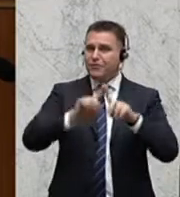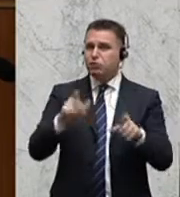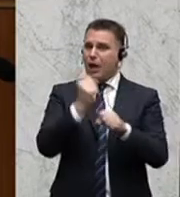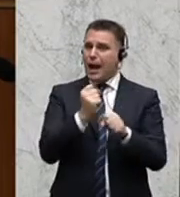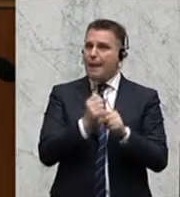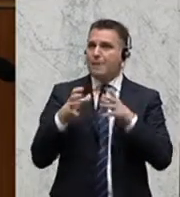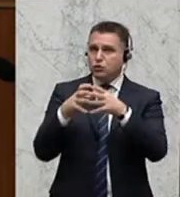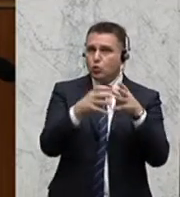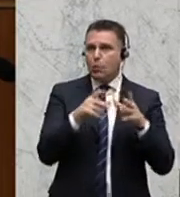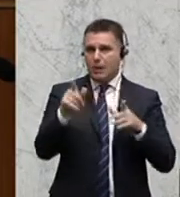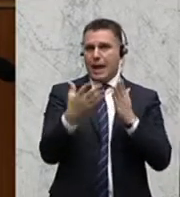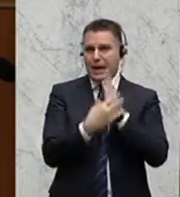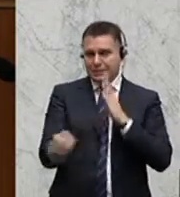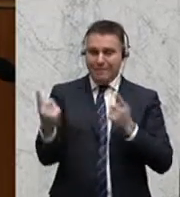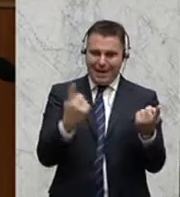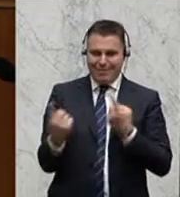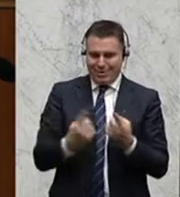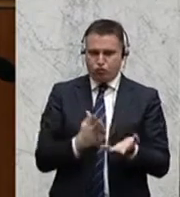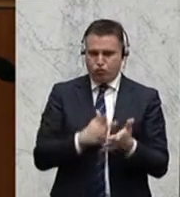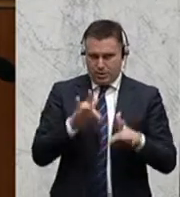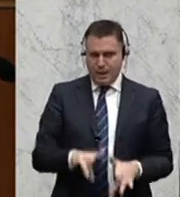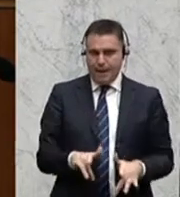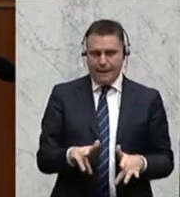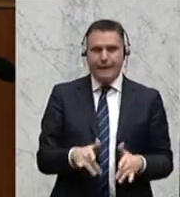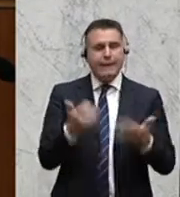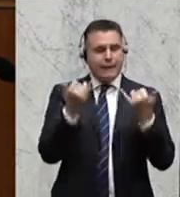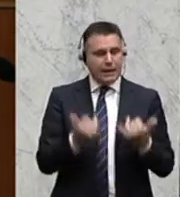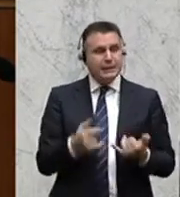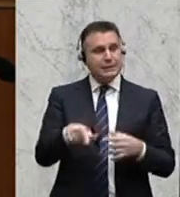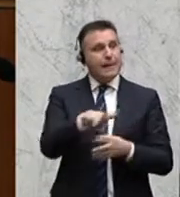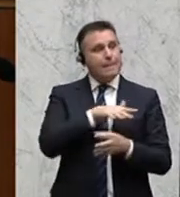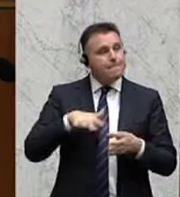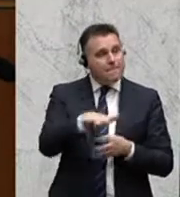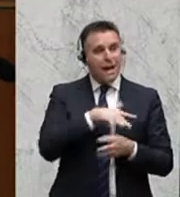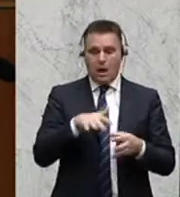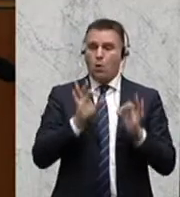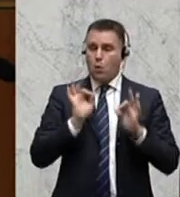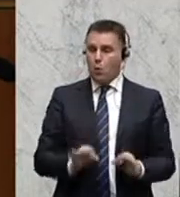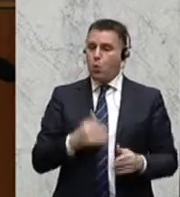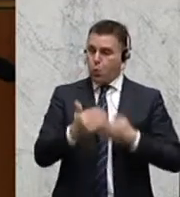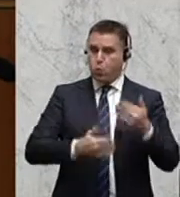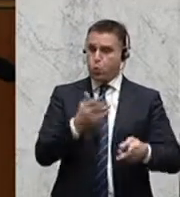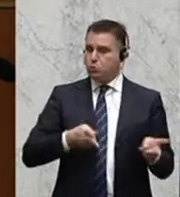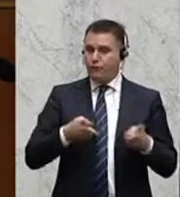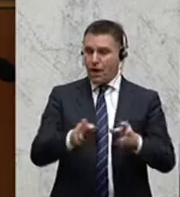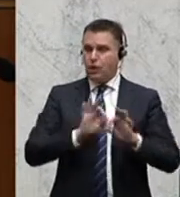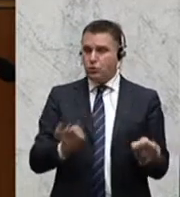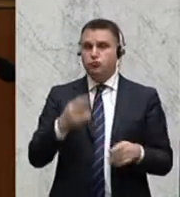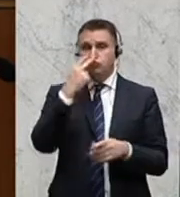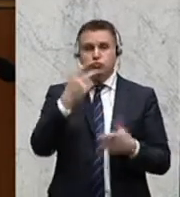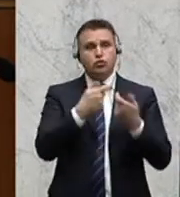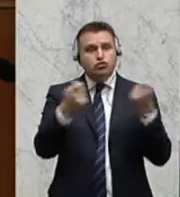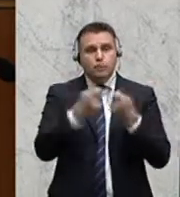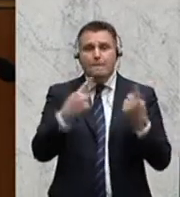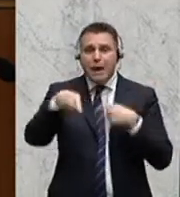gemeinsam mit Expertinnen und Experten von außen. Ich glaube, dass wir in Österreich gerade in diesem Bereich auf einem sehr guten Weg sind und wünsche uns allen in diesem Bereich spannende